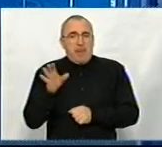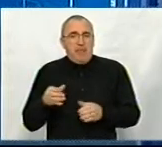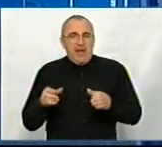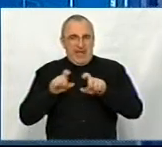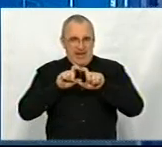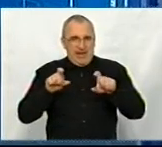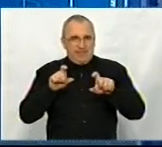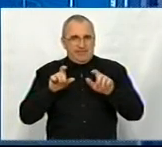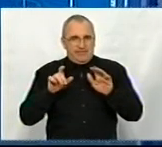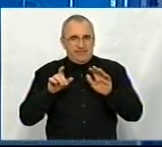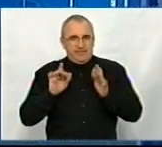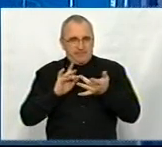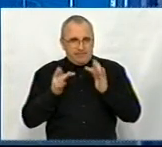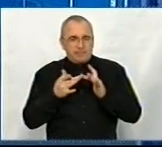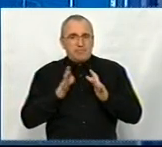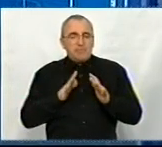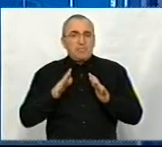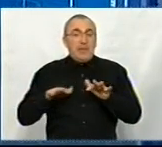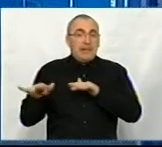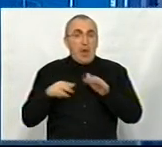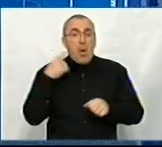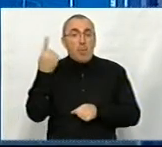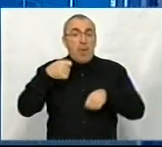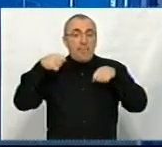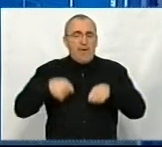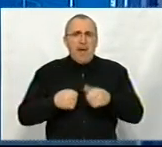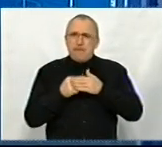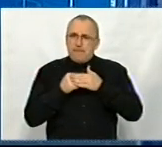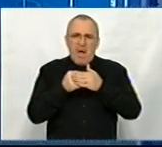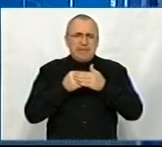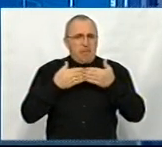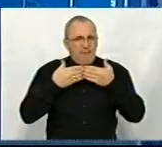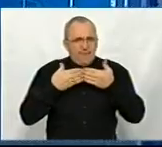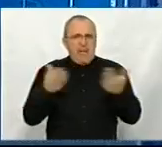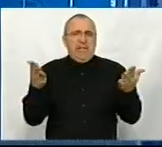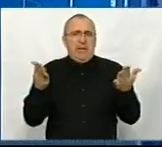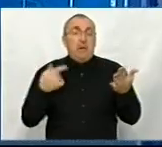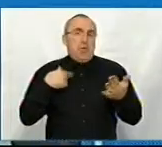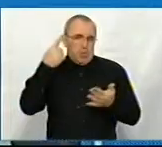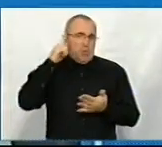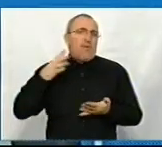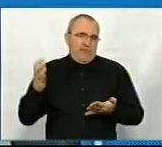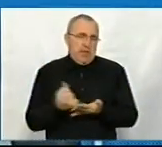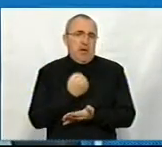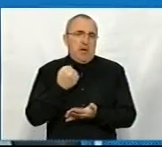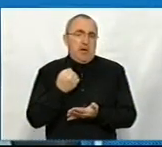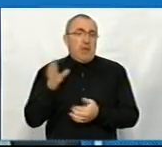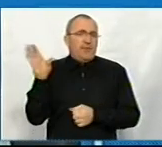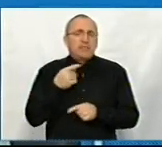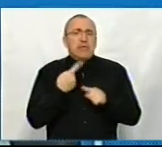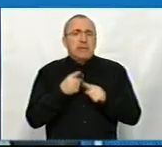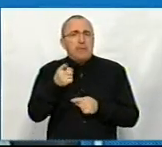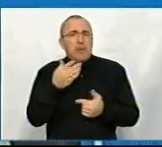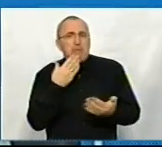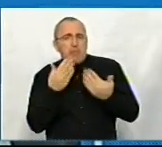для того, щоб зробити дії обласної влади максимально відкритими. Я думаю, нам це вдалося. Зважаючи на усе це, як ви